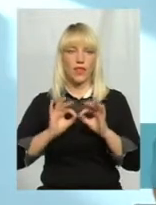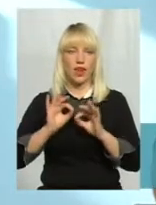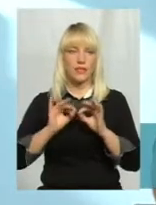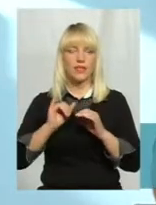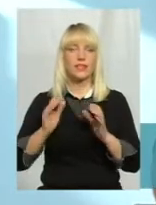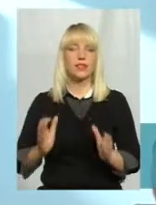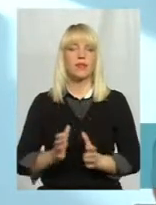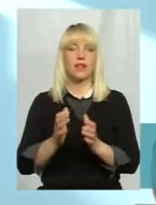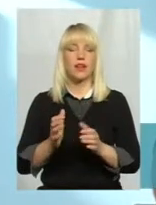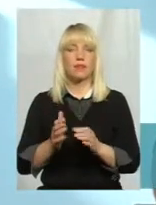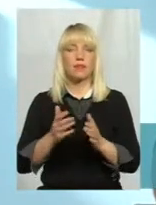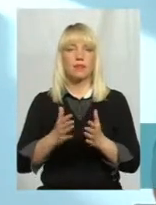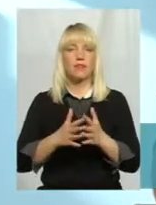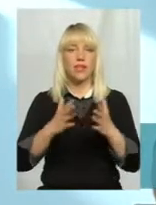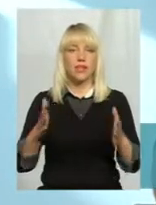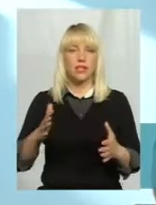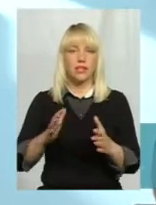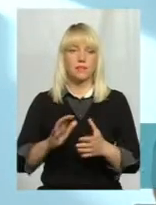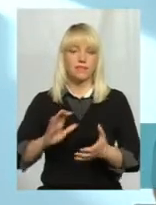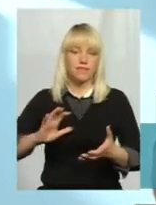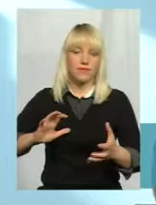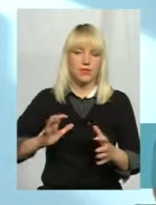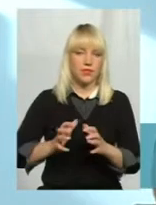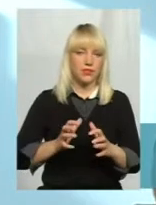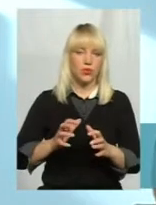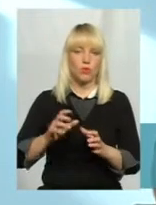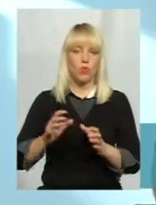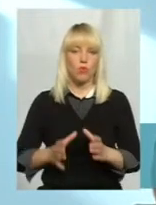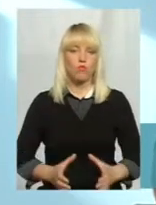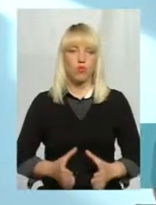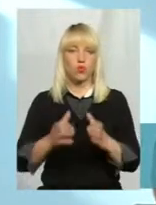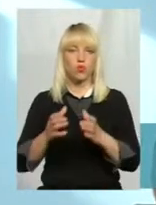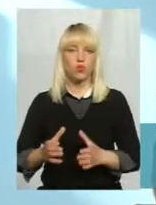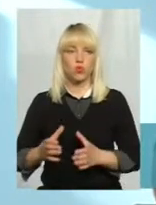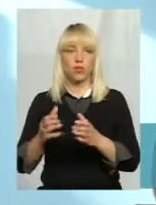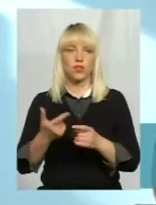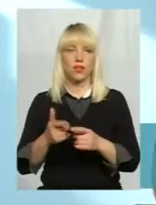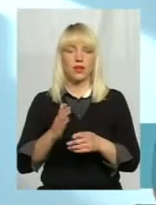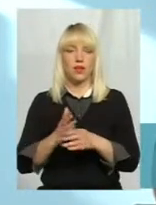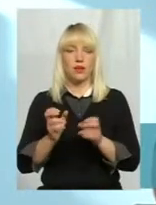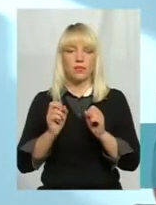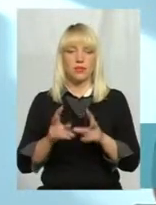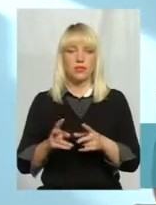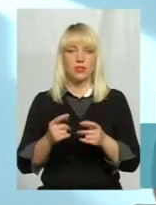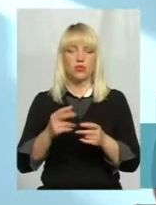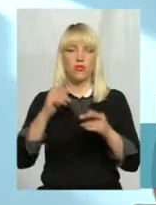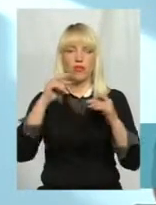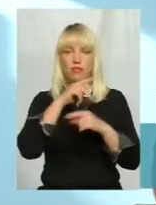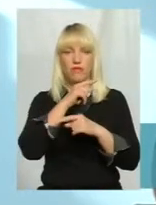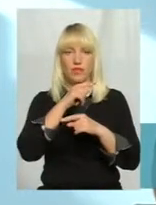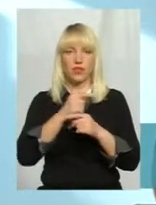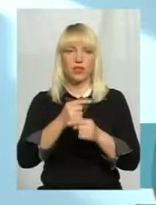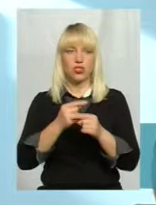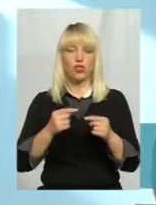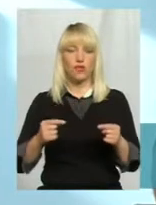зберігається під великим тиском в посудинах, він є ядовитою небезпечною